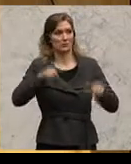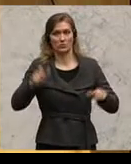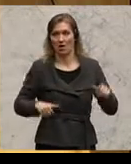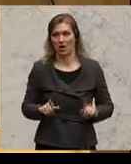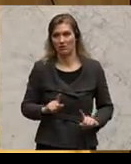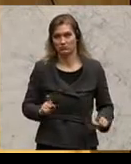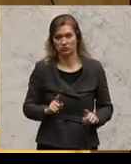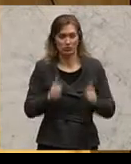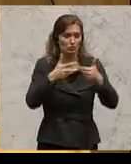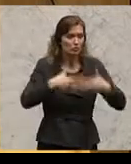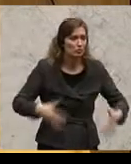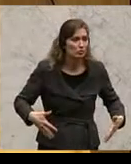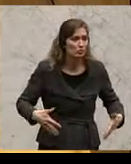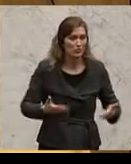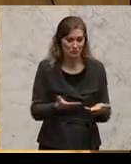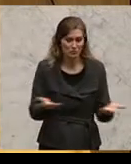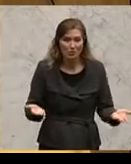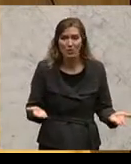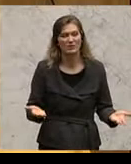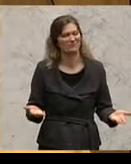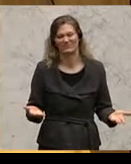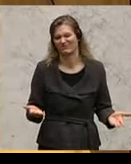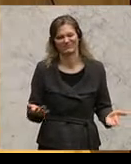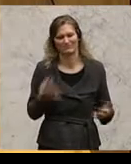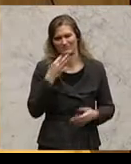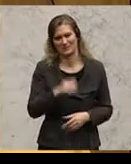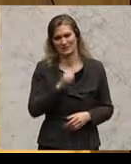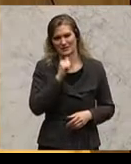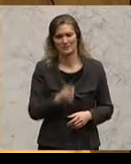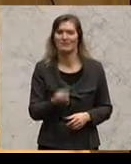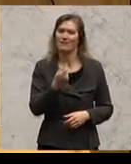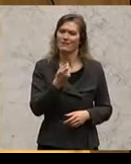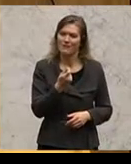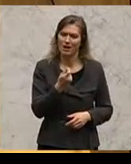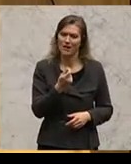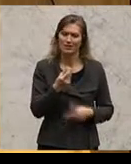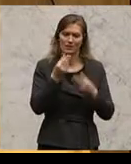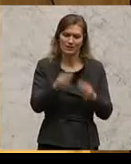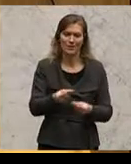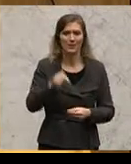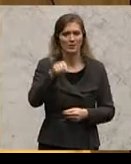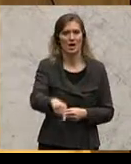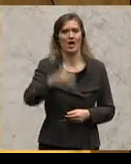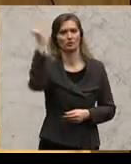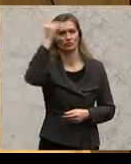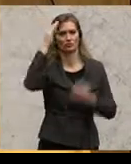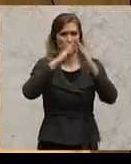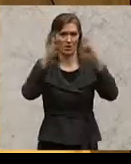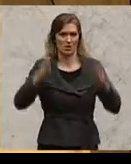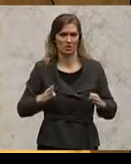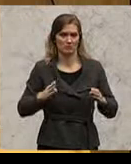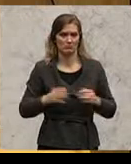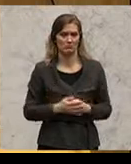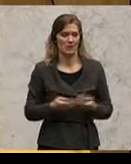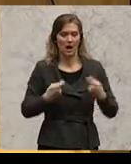Strukturen hineinfließt. Wir wollen das Geld direkt in den Schulen haben. Gerade der Ausbau der